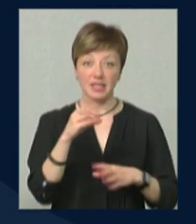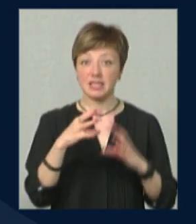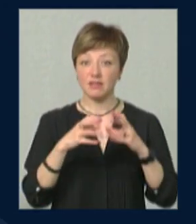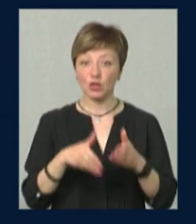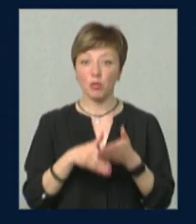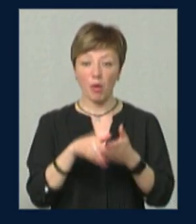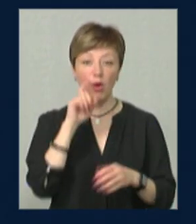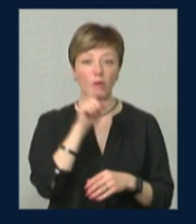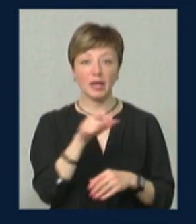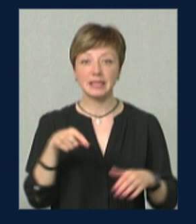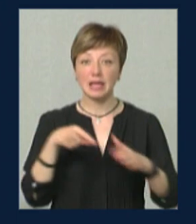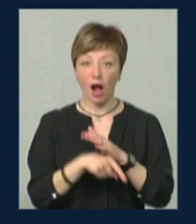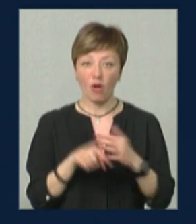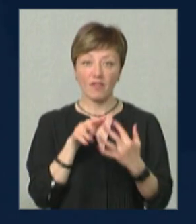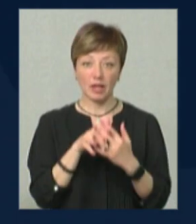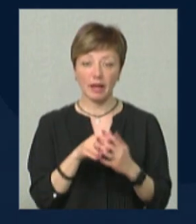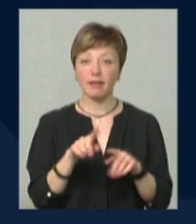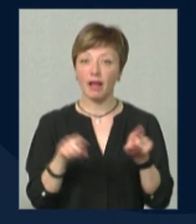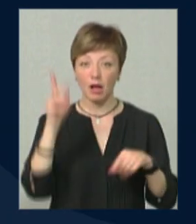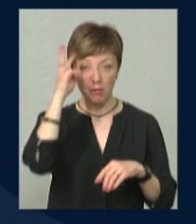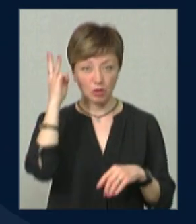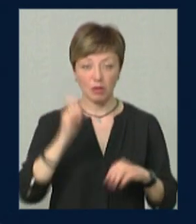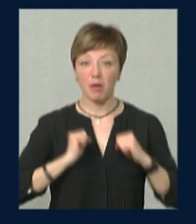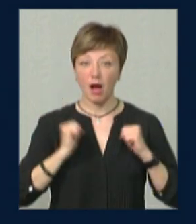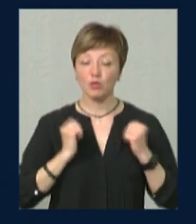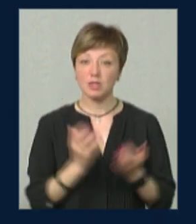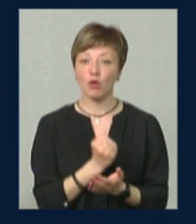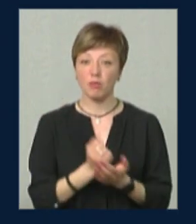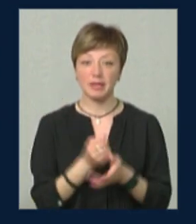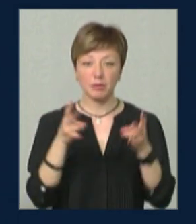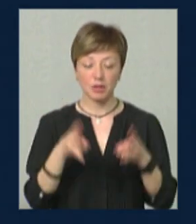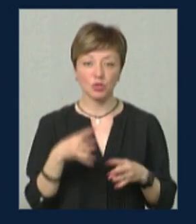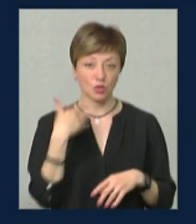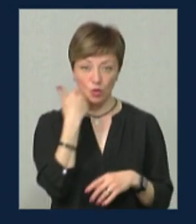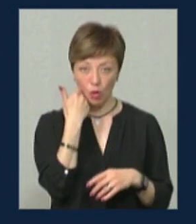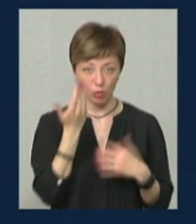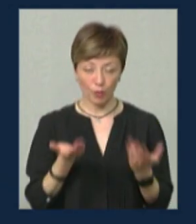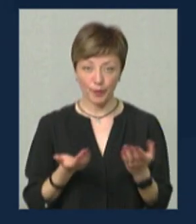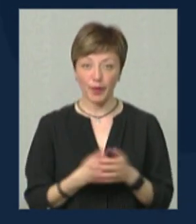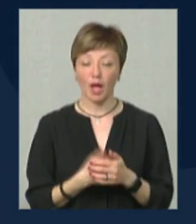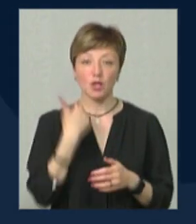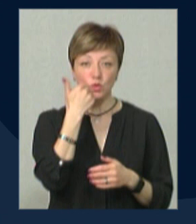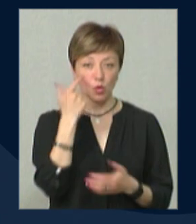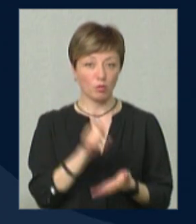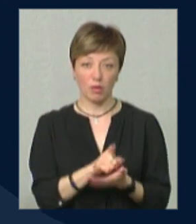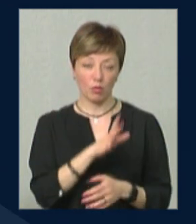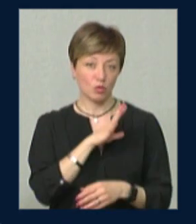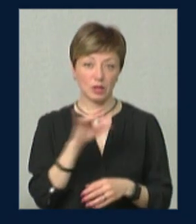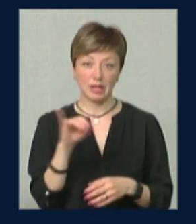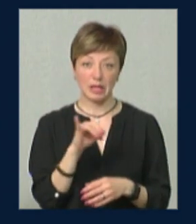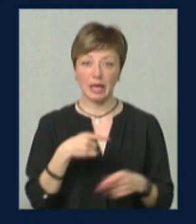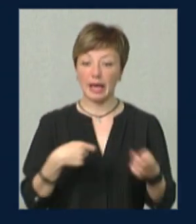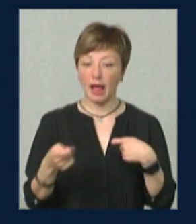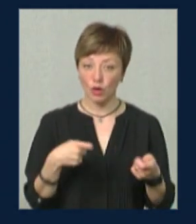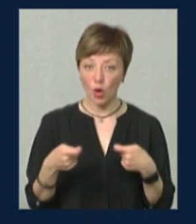допомагає українцям, які тікають від війни, деякі хмельничани намагаються заробити на біді. Соромно. І соромно має бути і